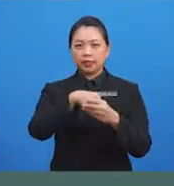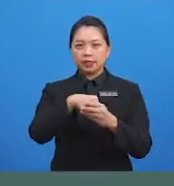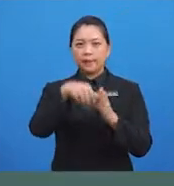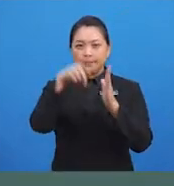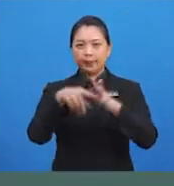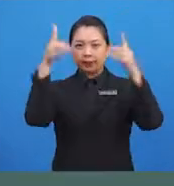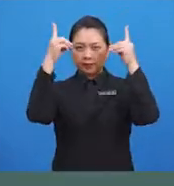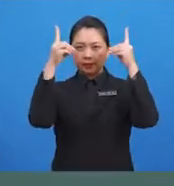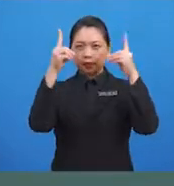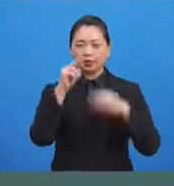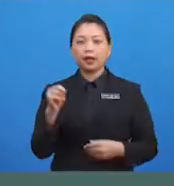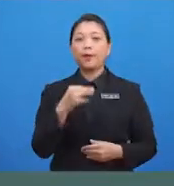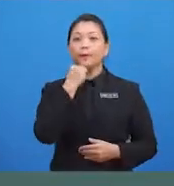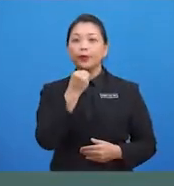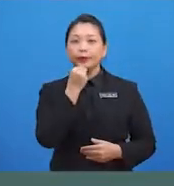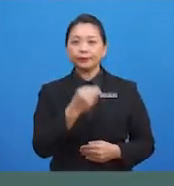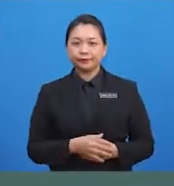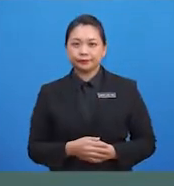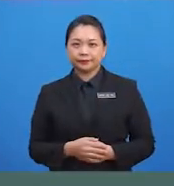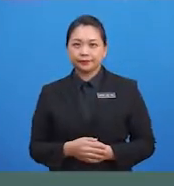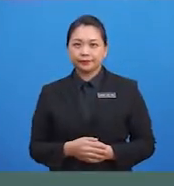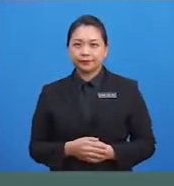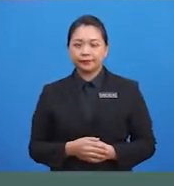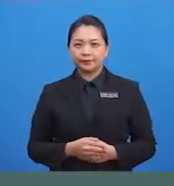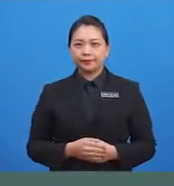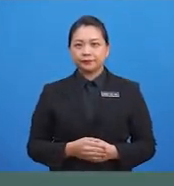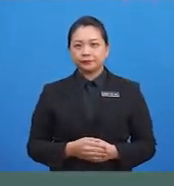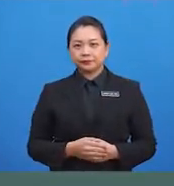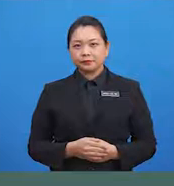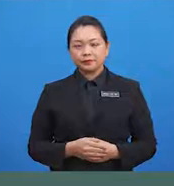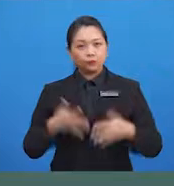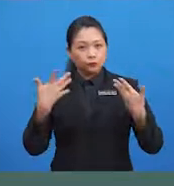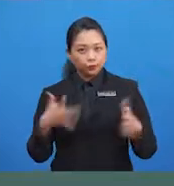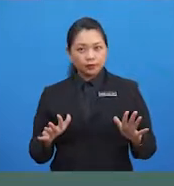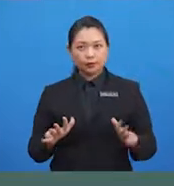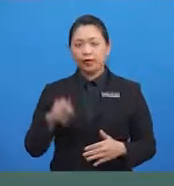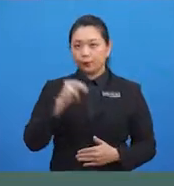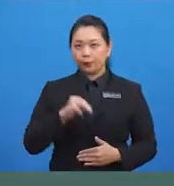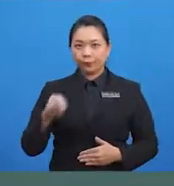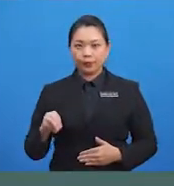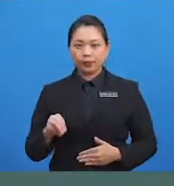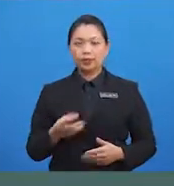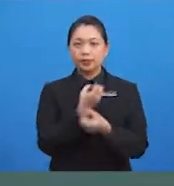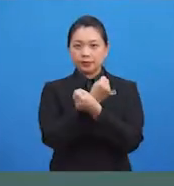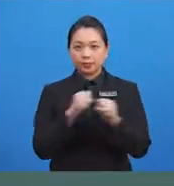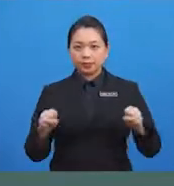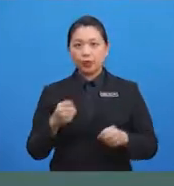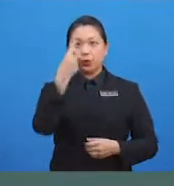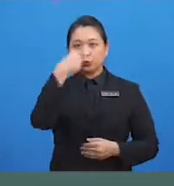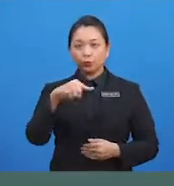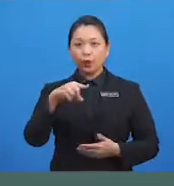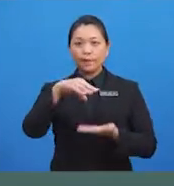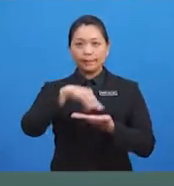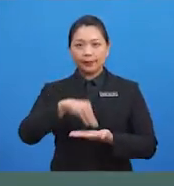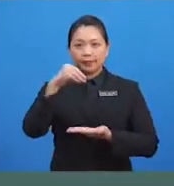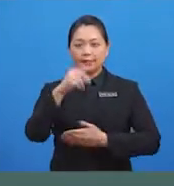pelajaran pendidikan moral. Baiklah, sudakah murid-murid bersedia untuk sesi